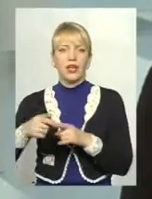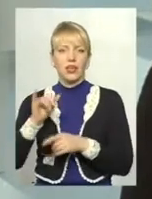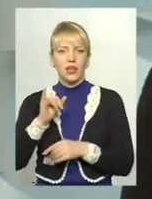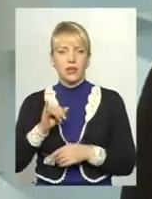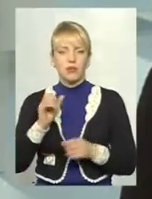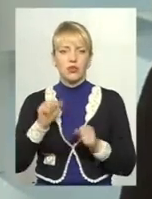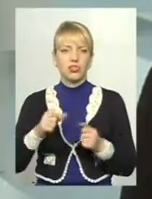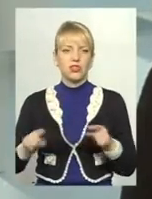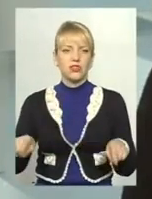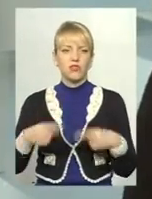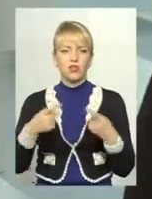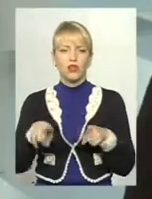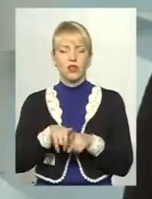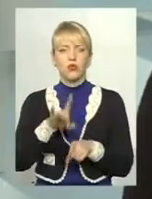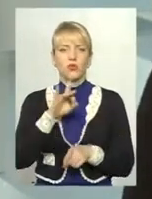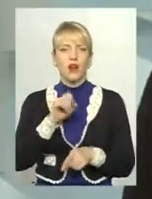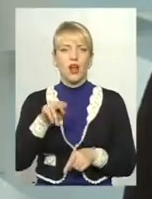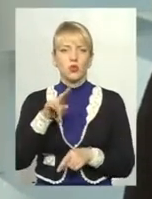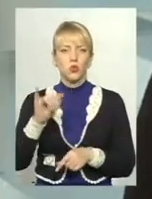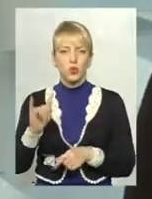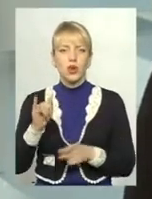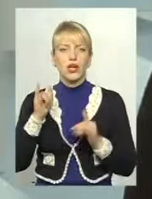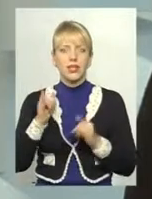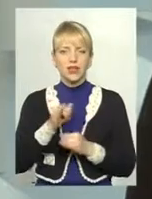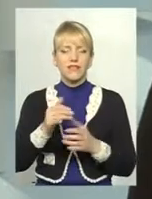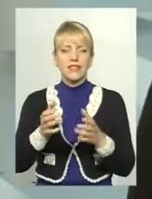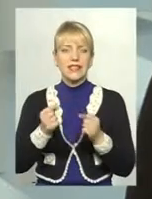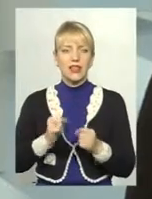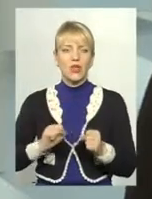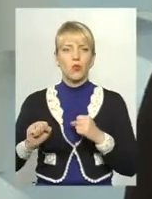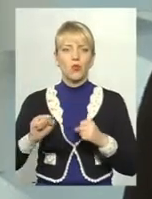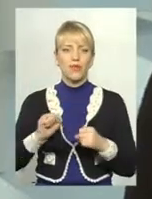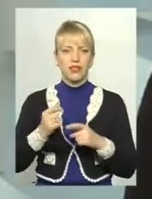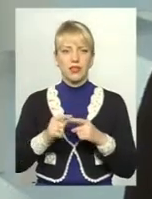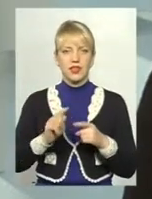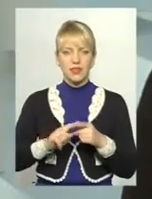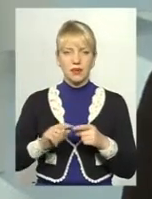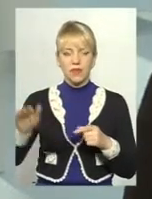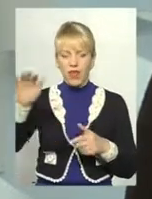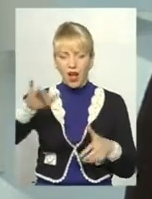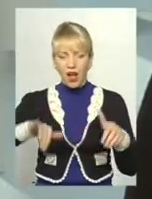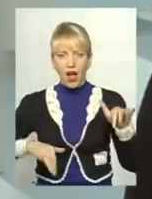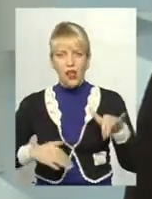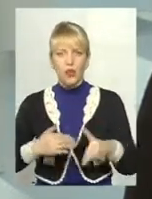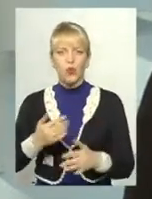раду і взяти управління ось цим каньйоном Дністра. Сюди